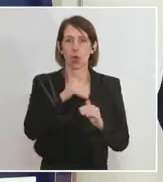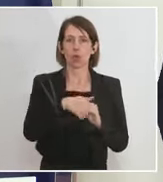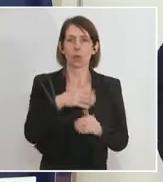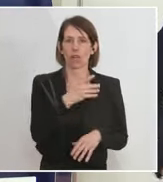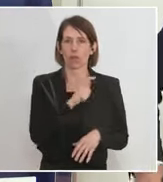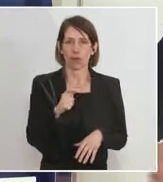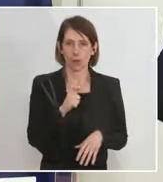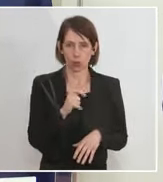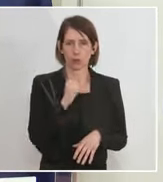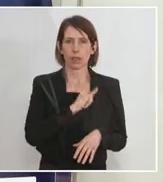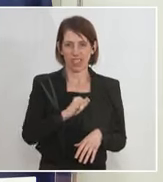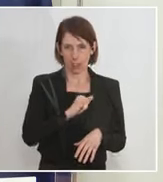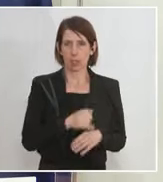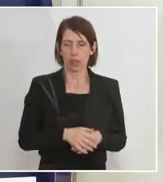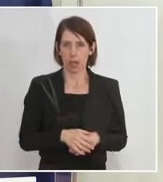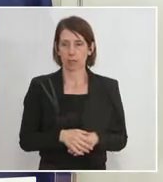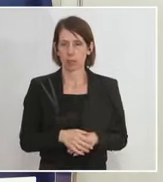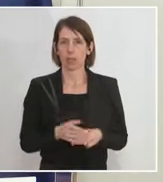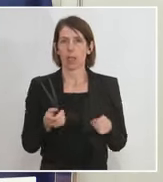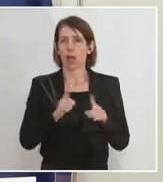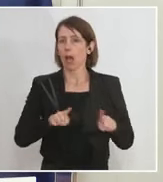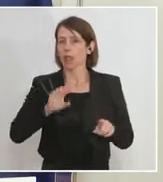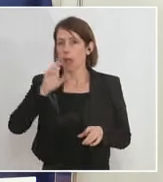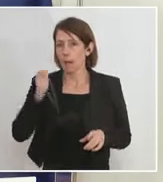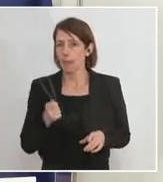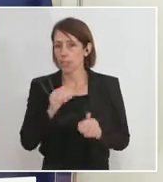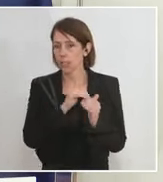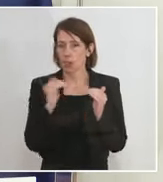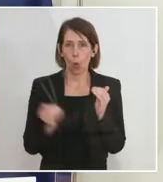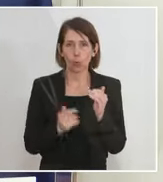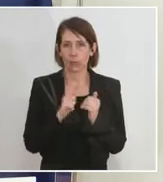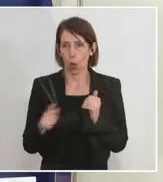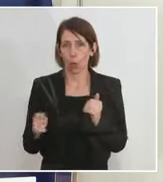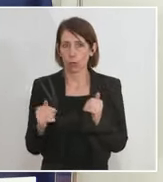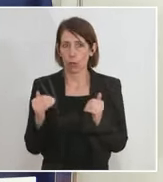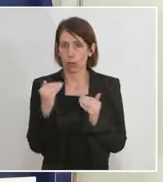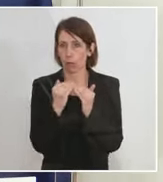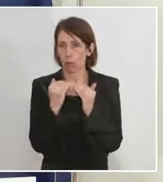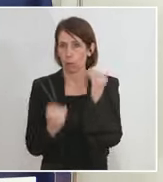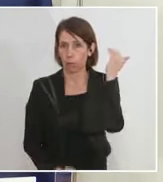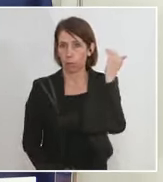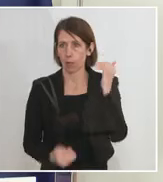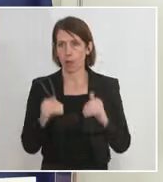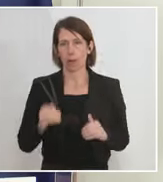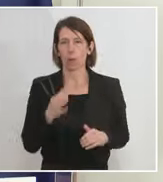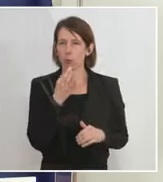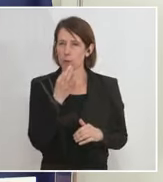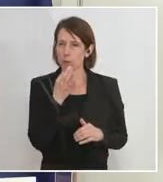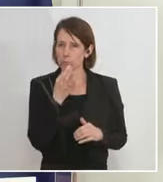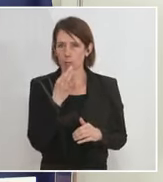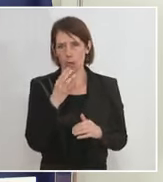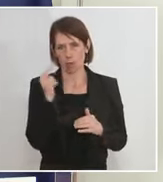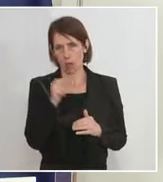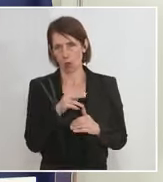haben Bezirke mit einer 7-Tage-Inzidenz von deutlich unter 100. Also man muss da ein bisschen differenzierter agieren.